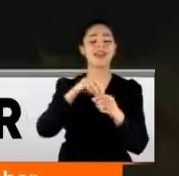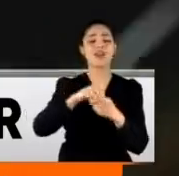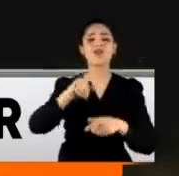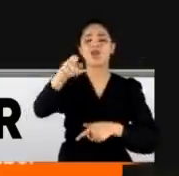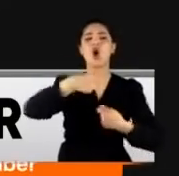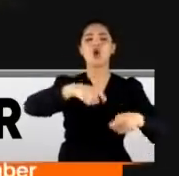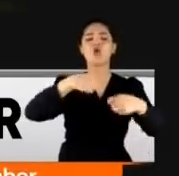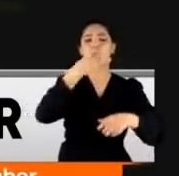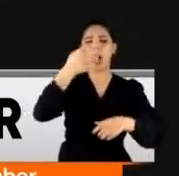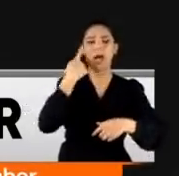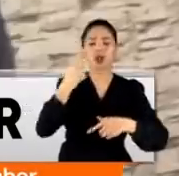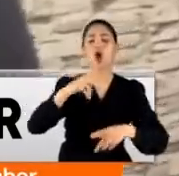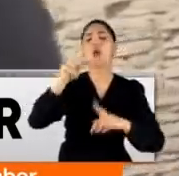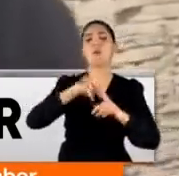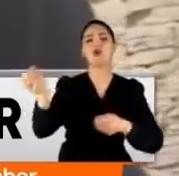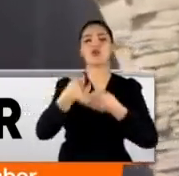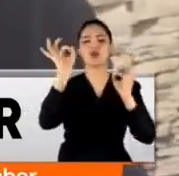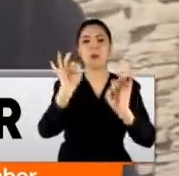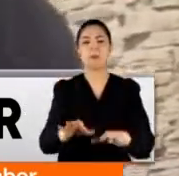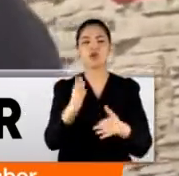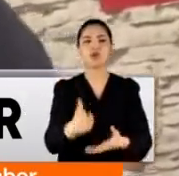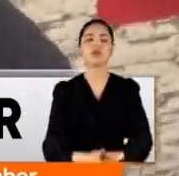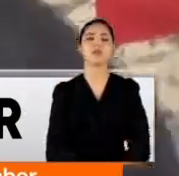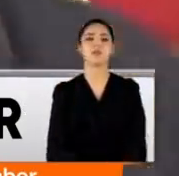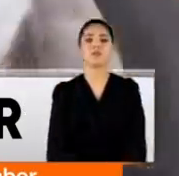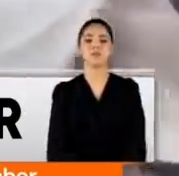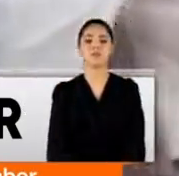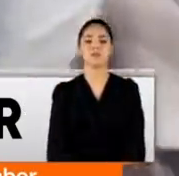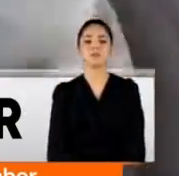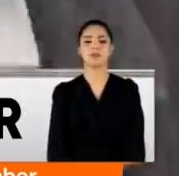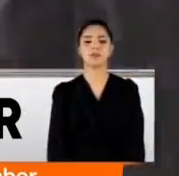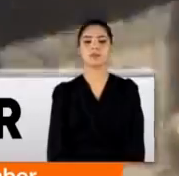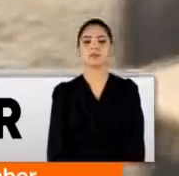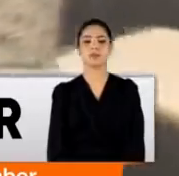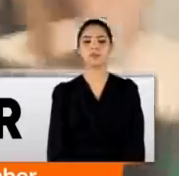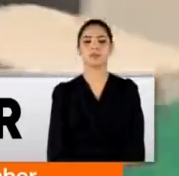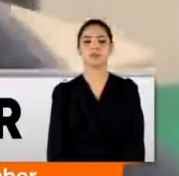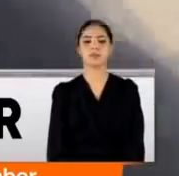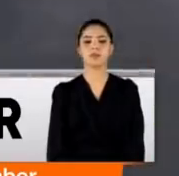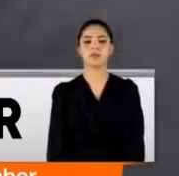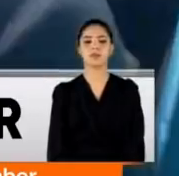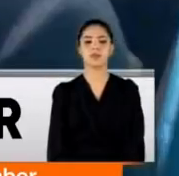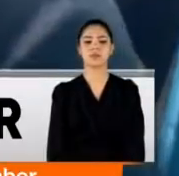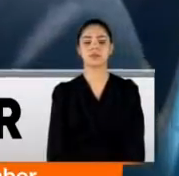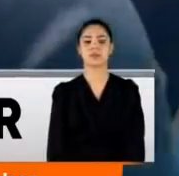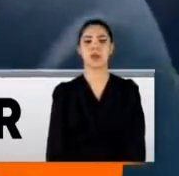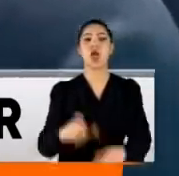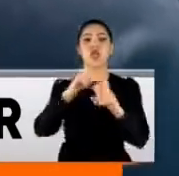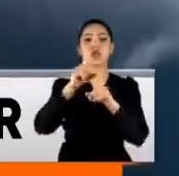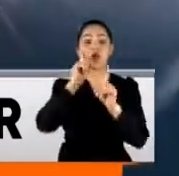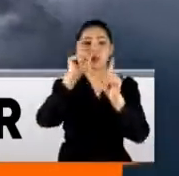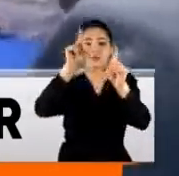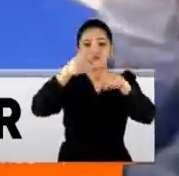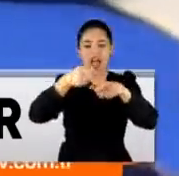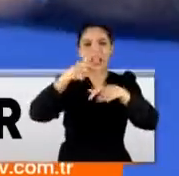ihbarını alan polis harekete geçti. Çatıya çıktınız mı size? yok. Peki bu arkanızdaki kuş pisliği ne? Durumun farkına